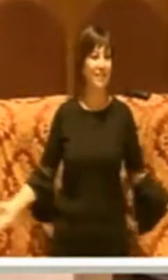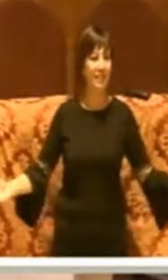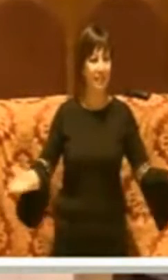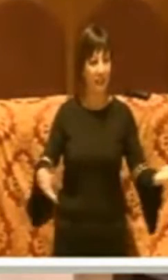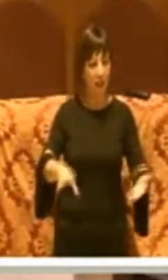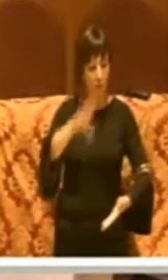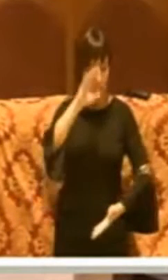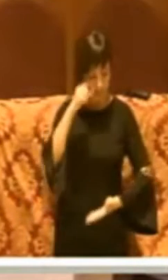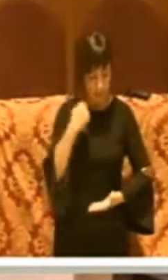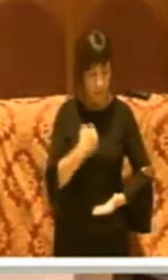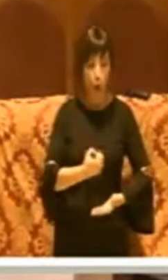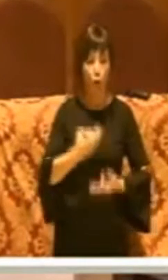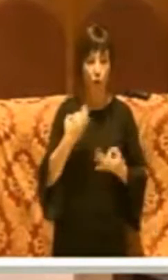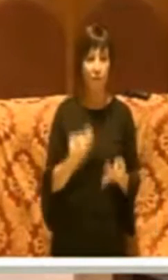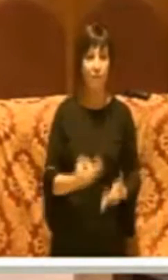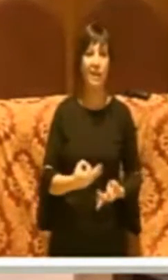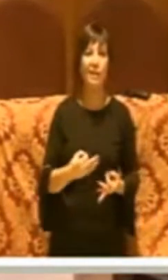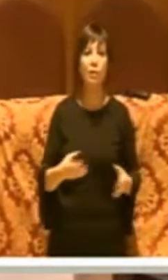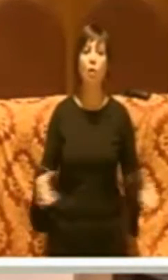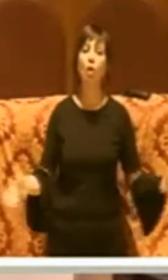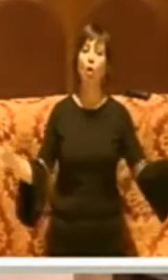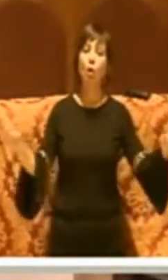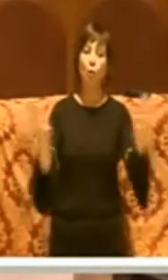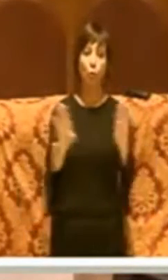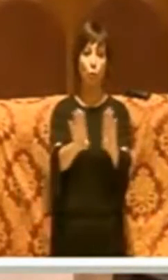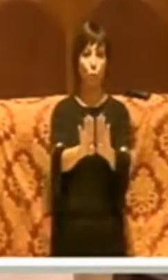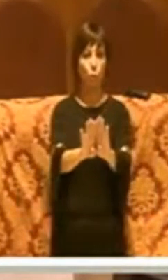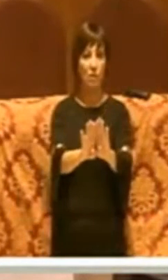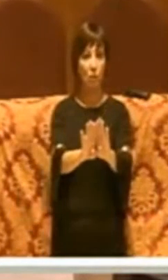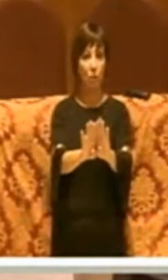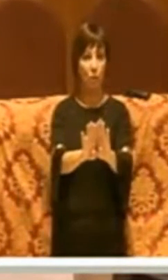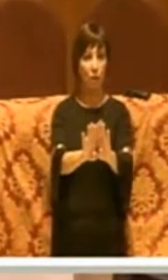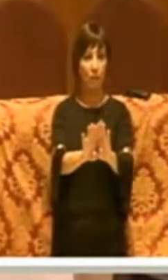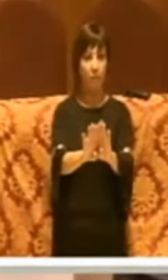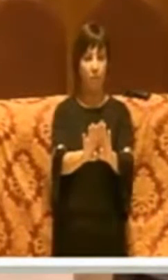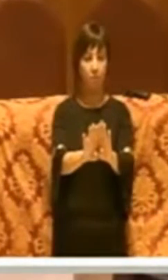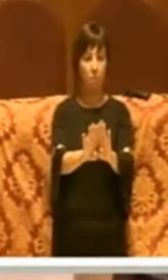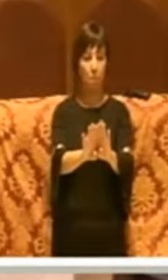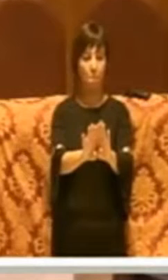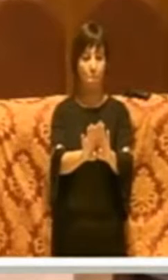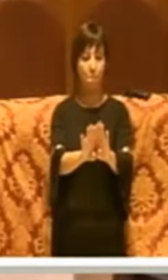patrimonio di tutti i cittadini chiuso addirittura con